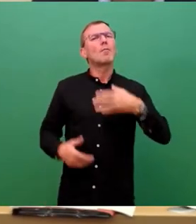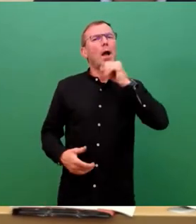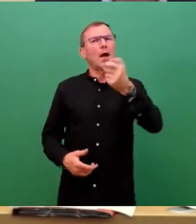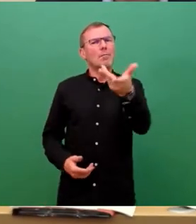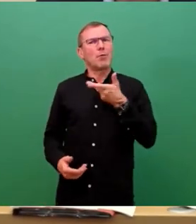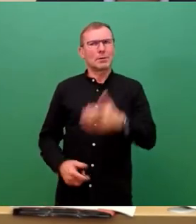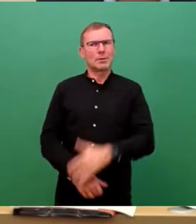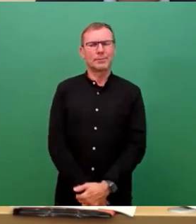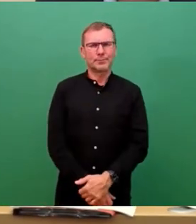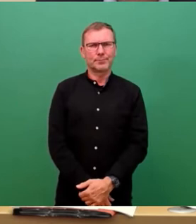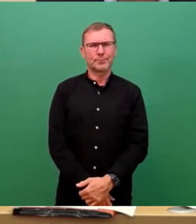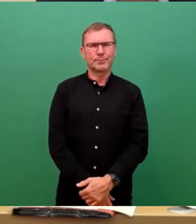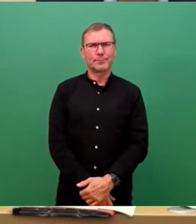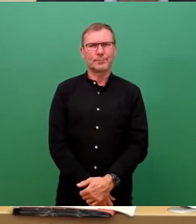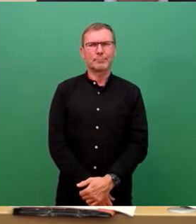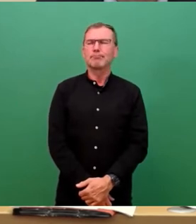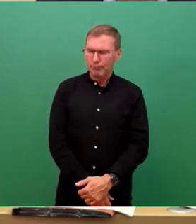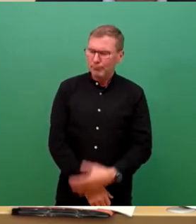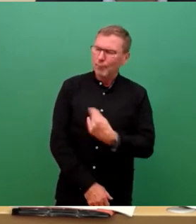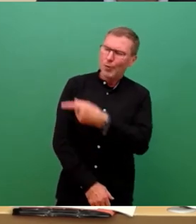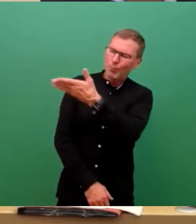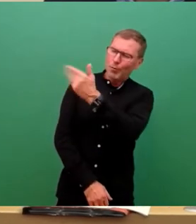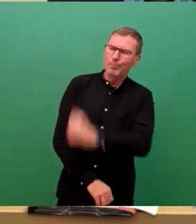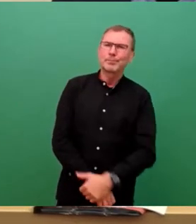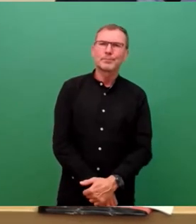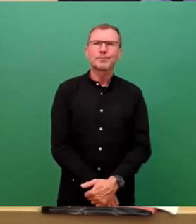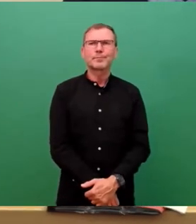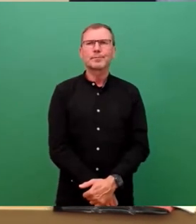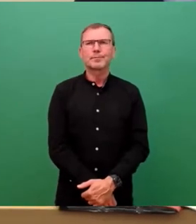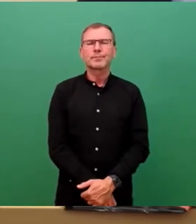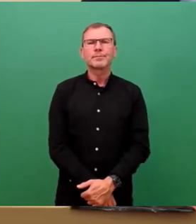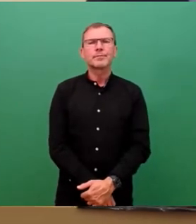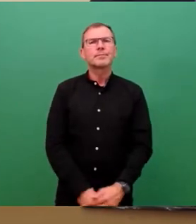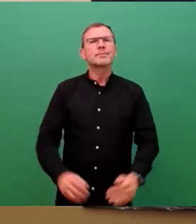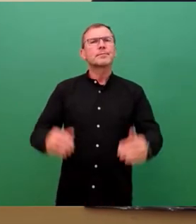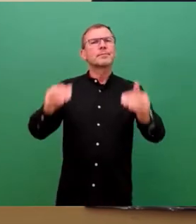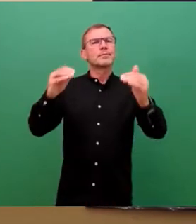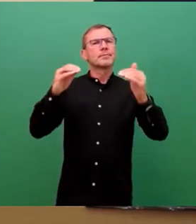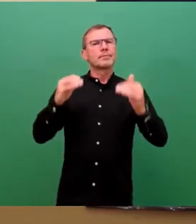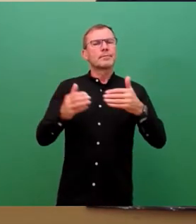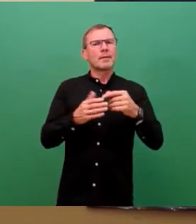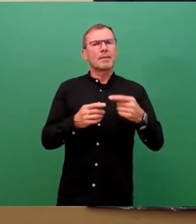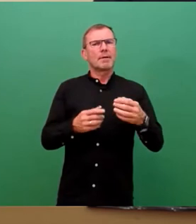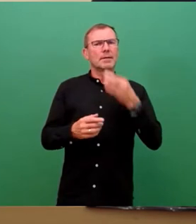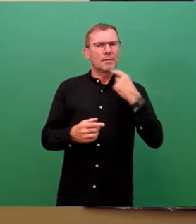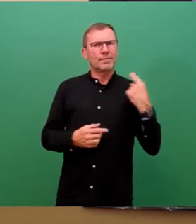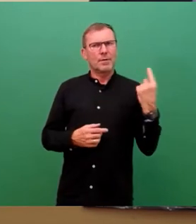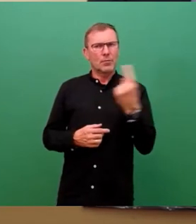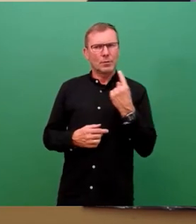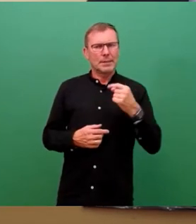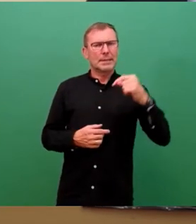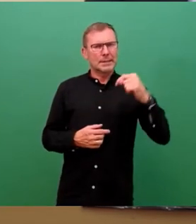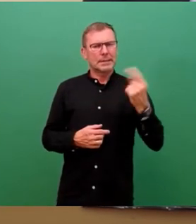Vielen Dank. Kriegen Sie. So, dann gehen wir mal weiter und sind bei der